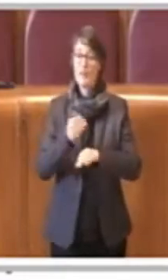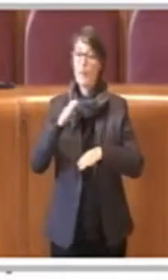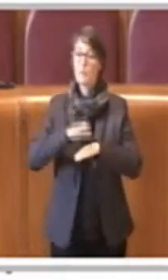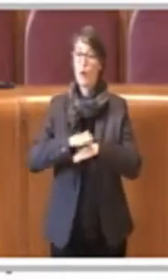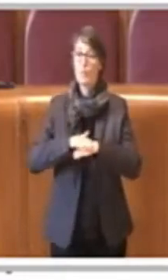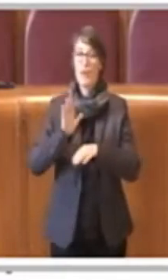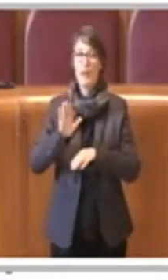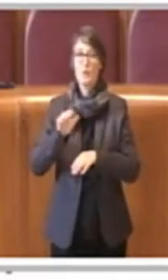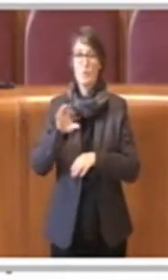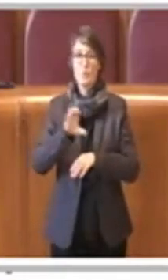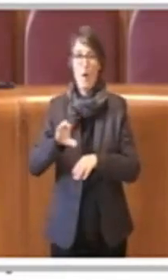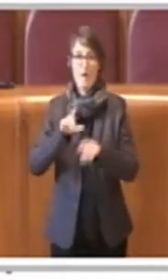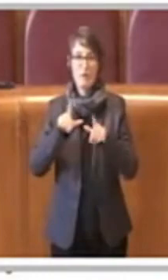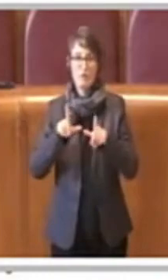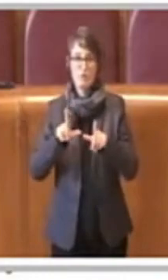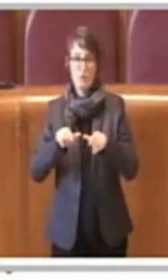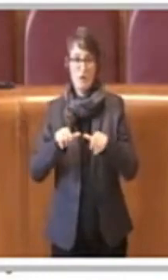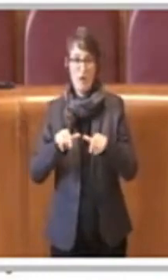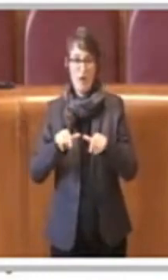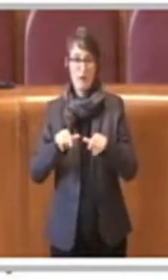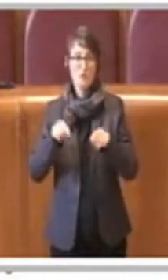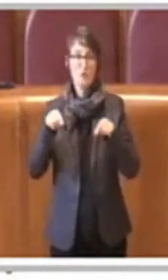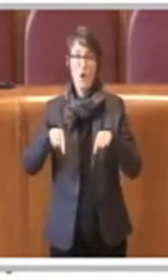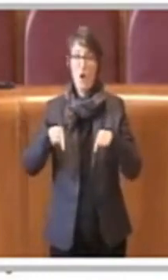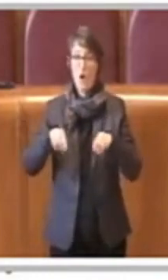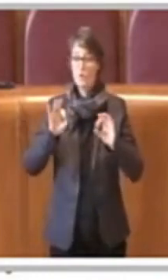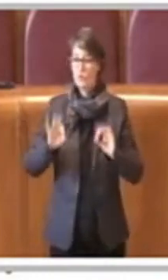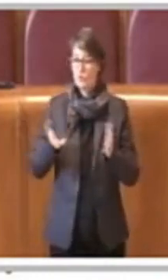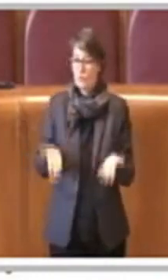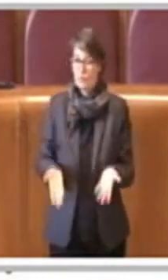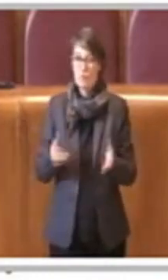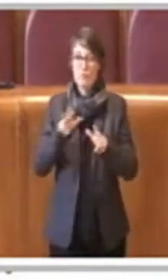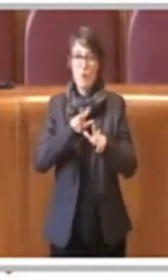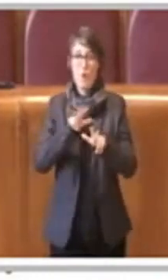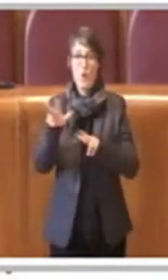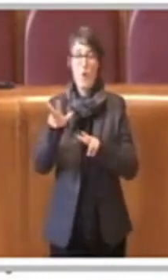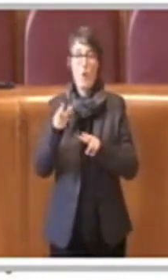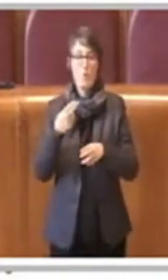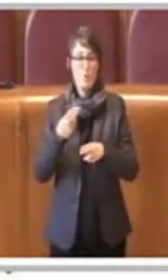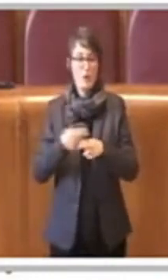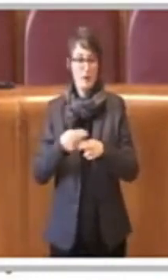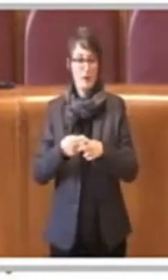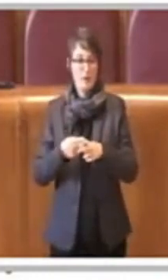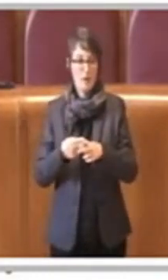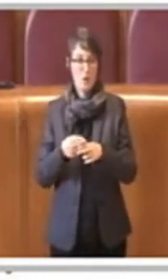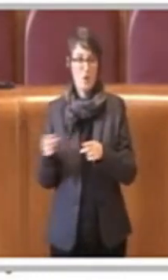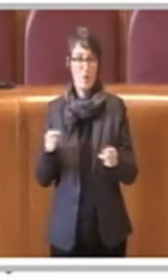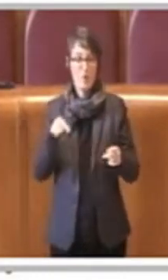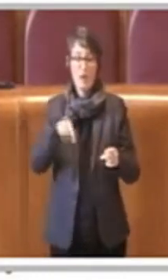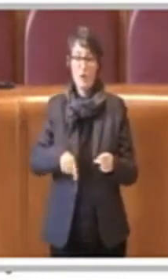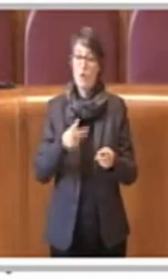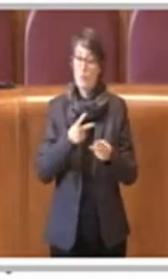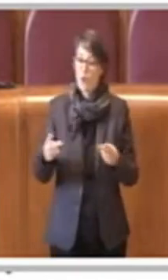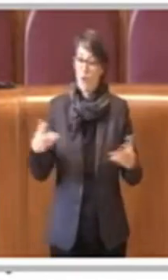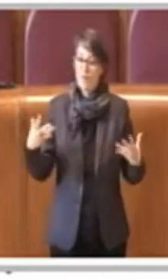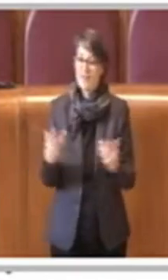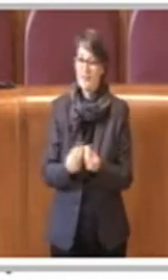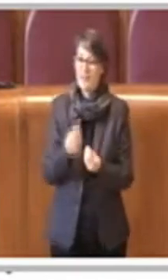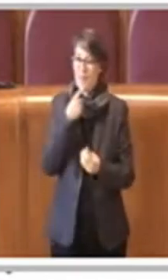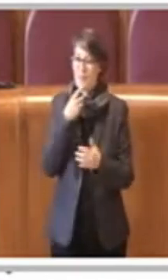regione Lazio. Oggi il Comune di Roma sta cercando insieme ai dipendenti di Roma Capitale